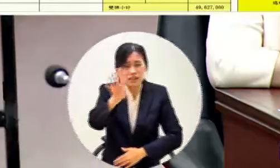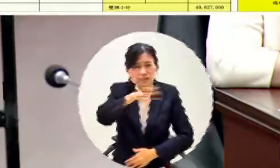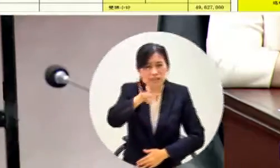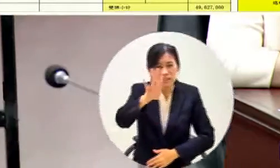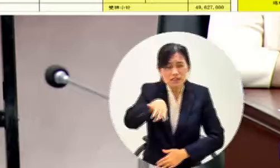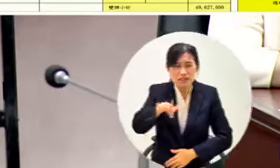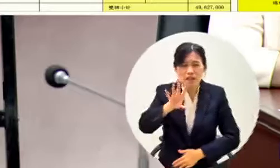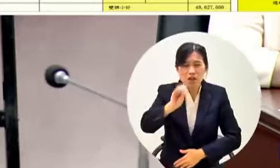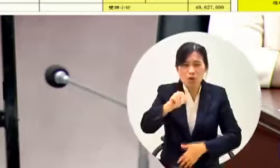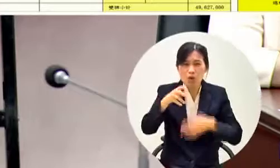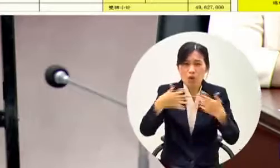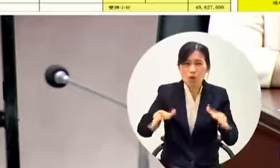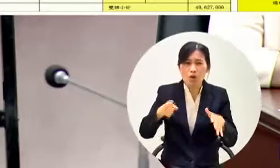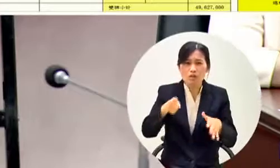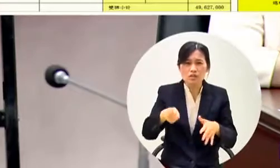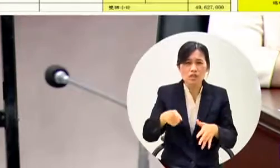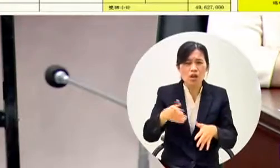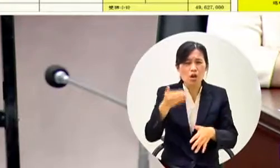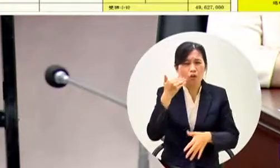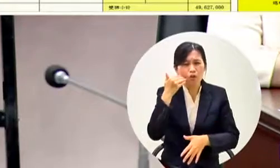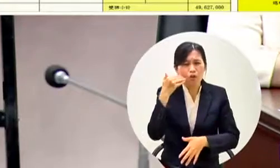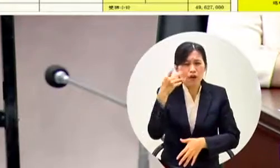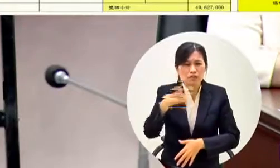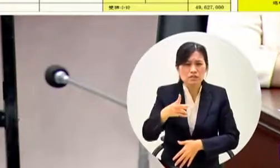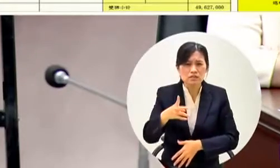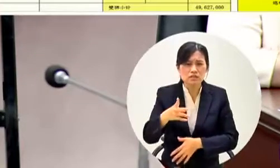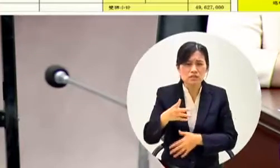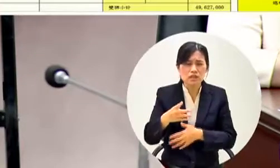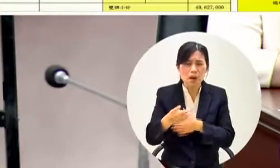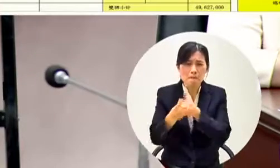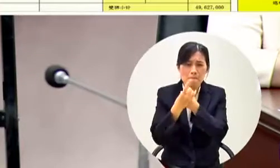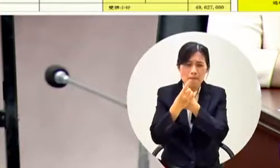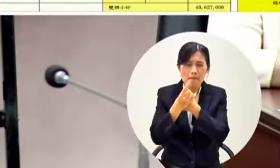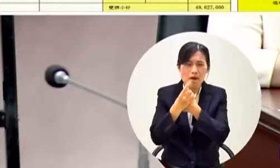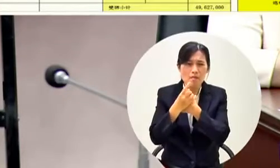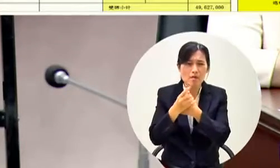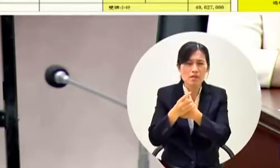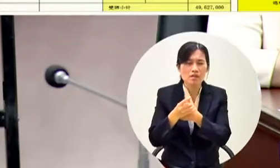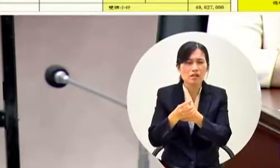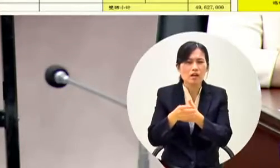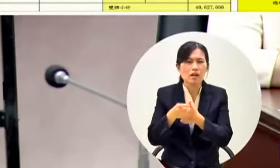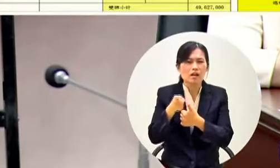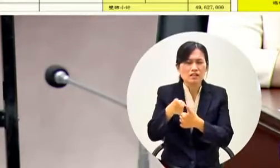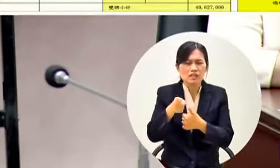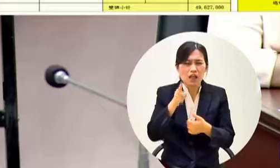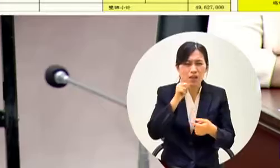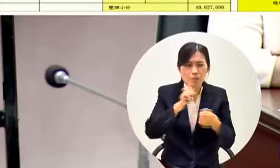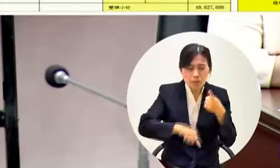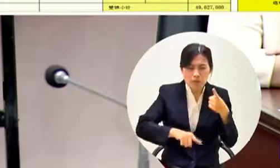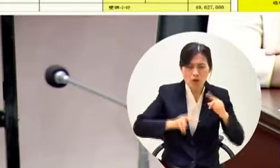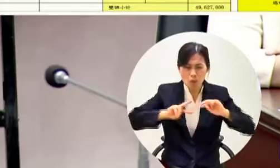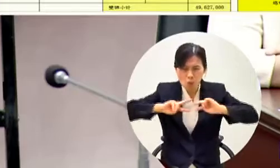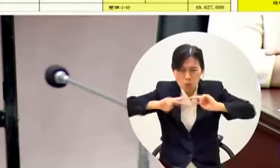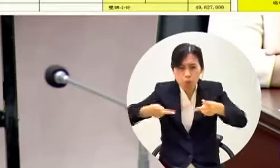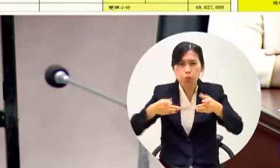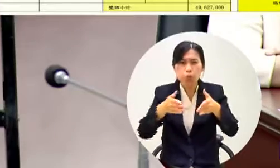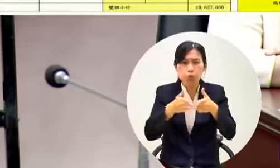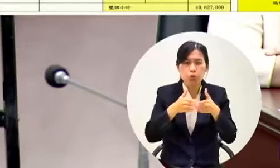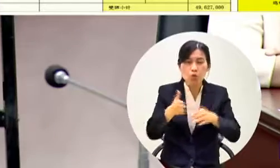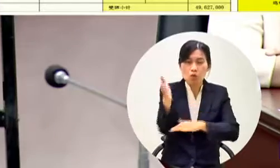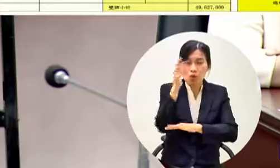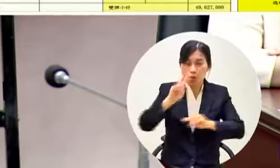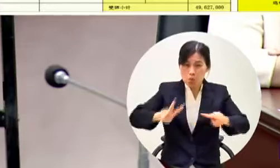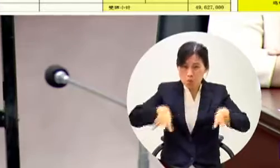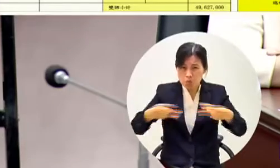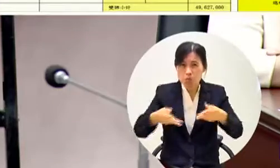清楚你再給我硬啊就沒有意思了啦我是要糾正你們不對該怎麼樣你就要改進政府要勇於改進